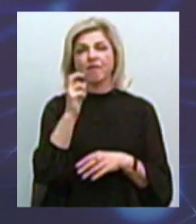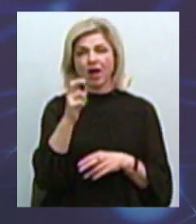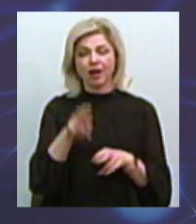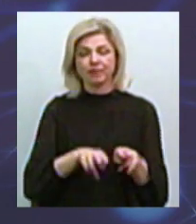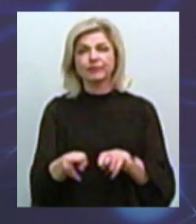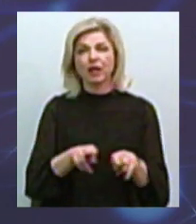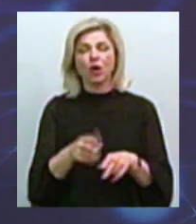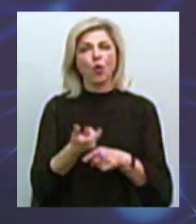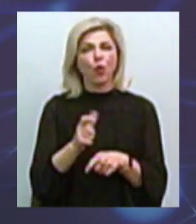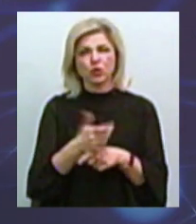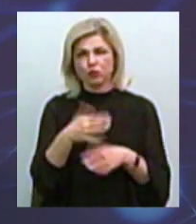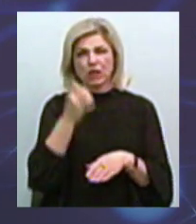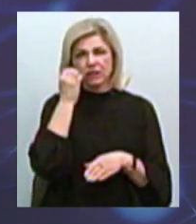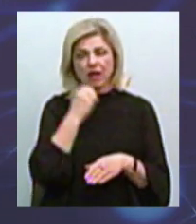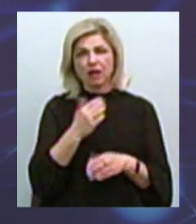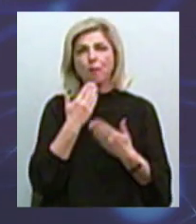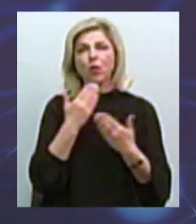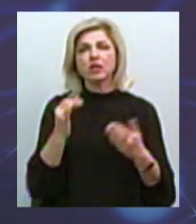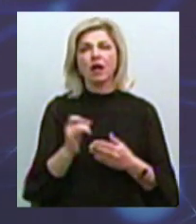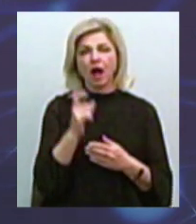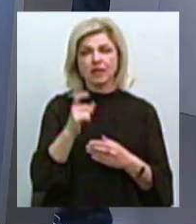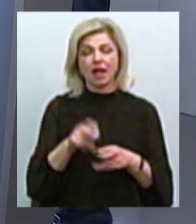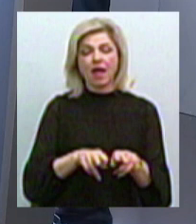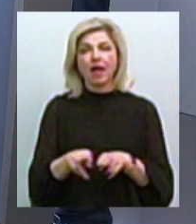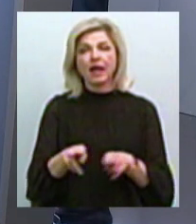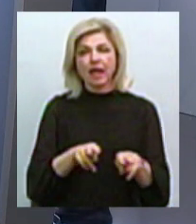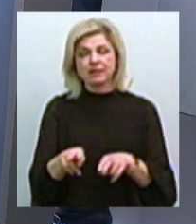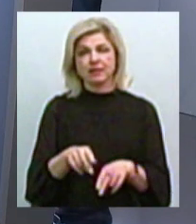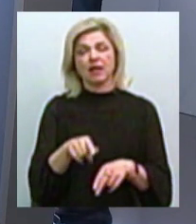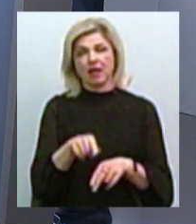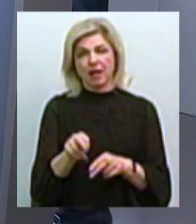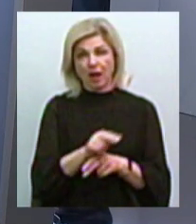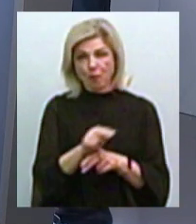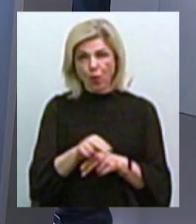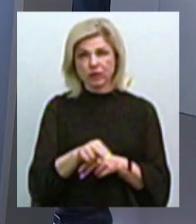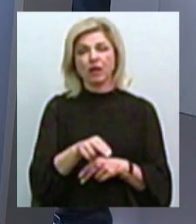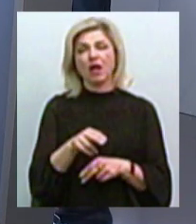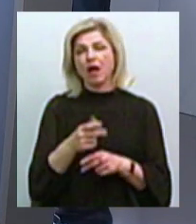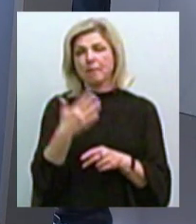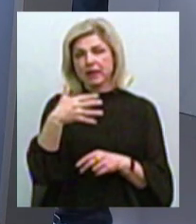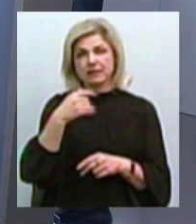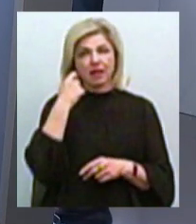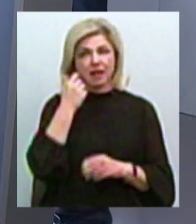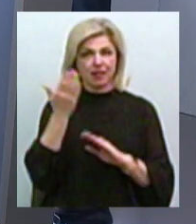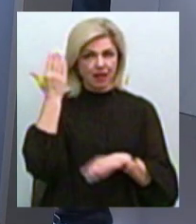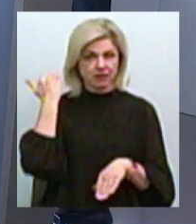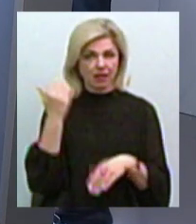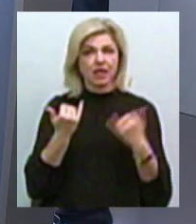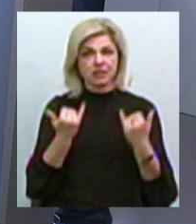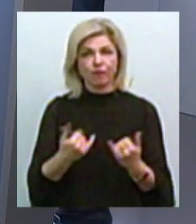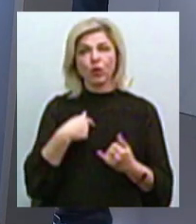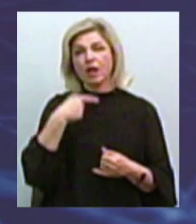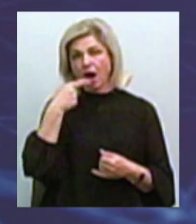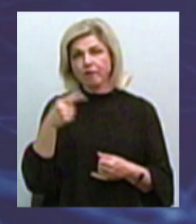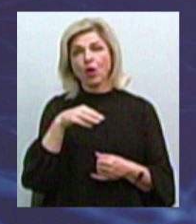Скажем так, в последній раз рельси ремонтувалися 50 років тому. І сьогодні я говорю об этом меру, говорю об